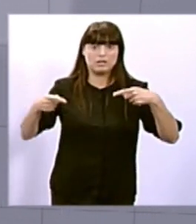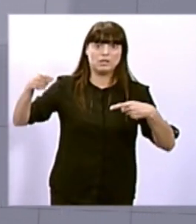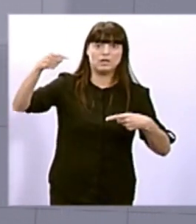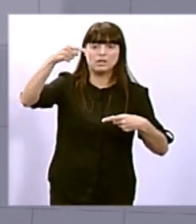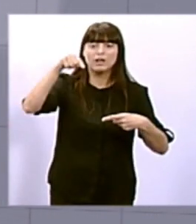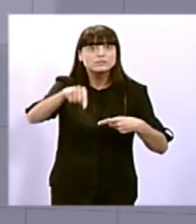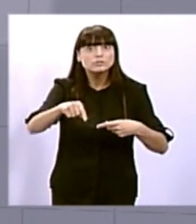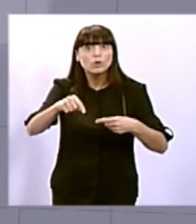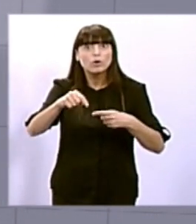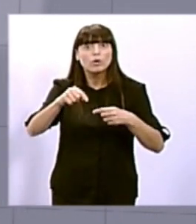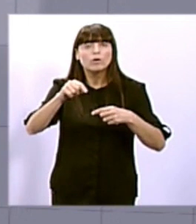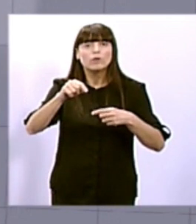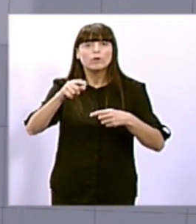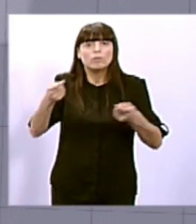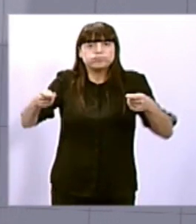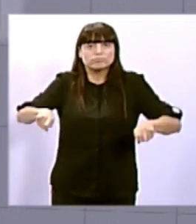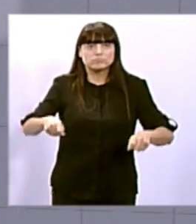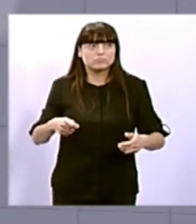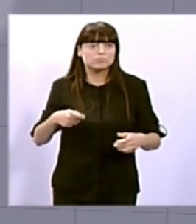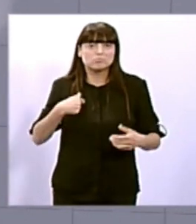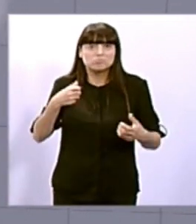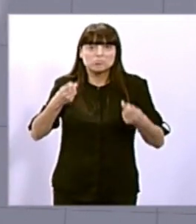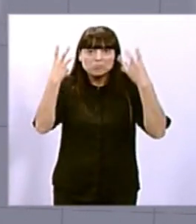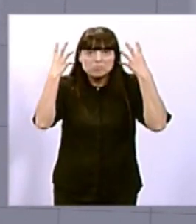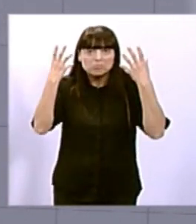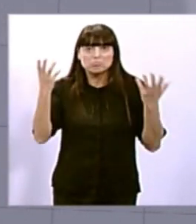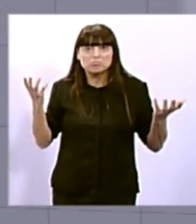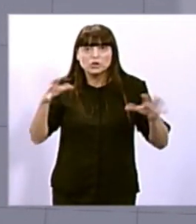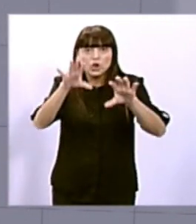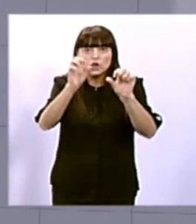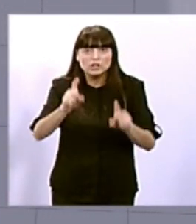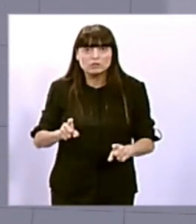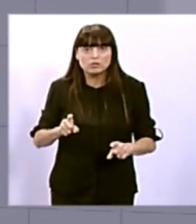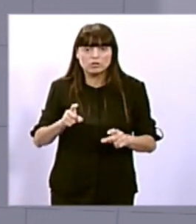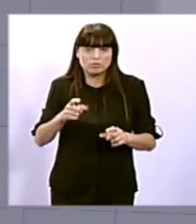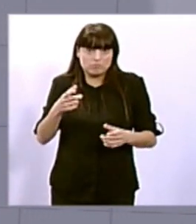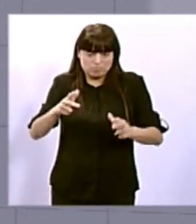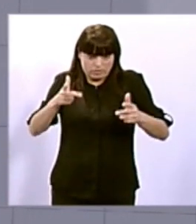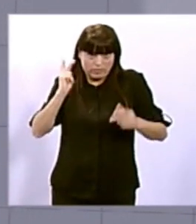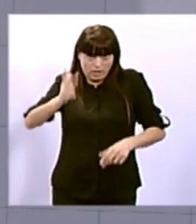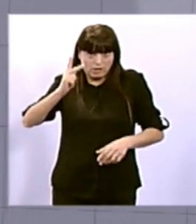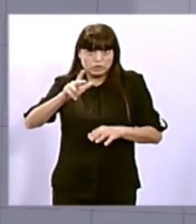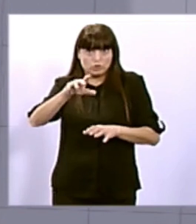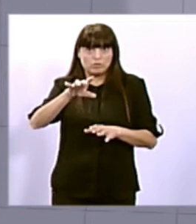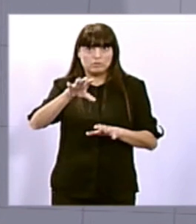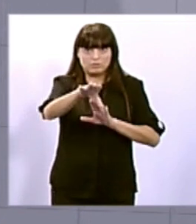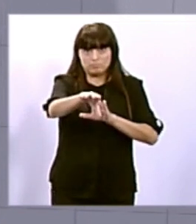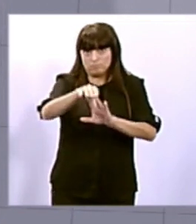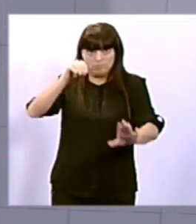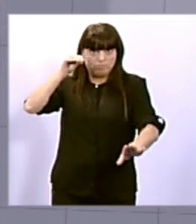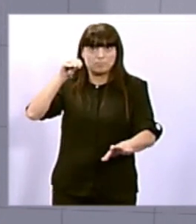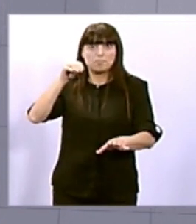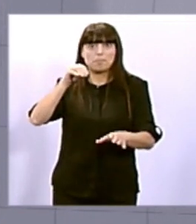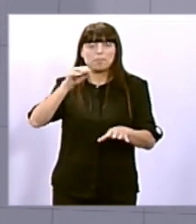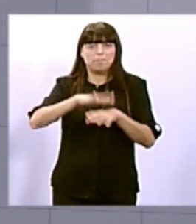socioeconòmicament els seus pobles i ciutats. Això ho diem des del principi. És a el dia 11 de març, o 12 de març, crec que va ser,